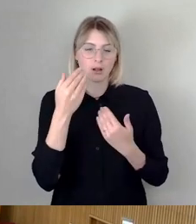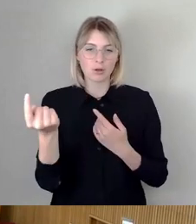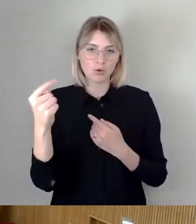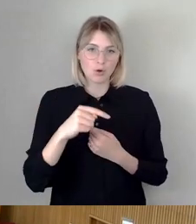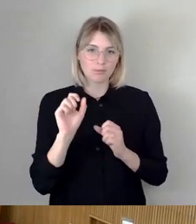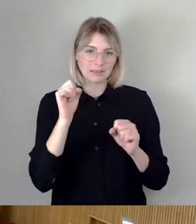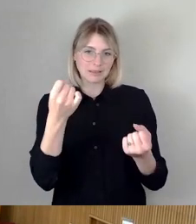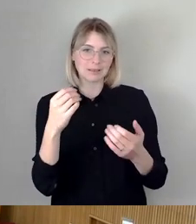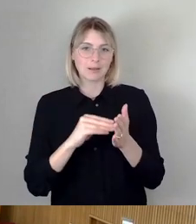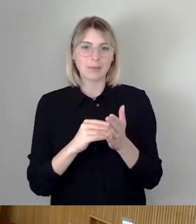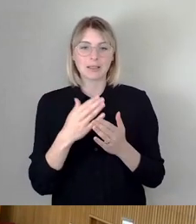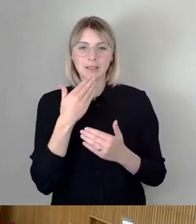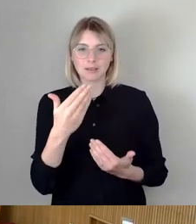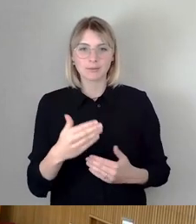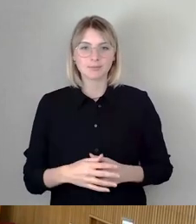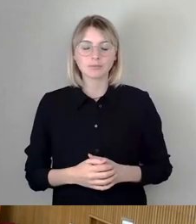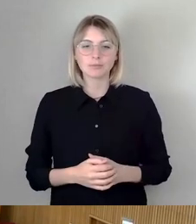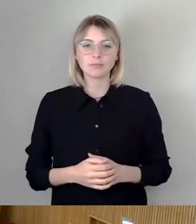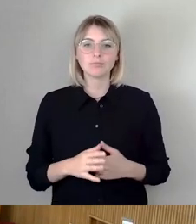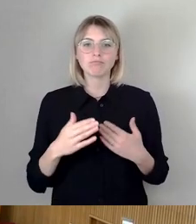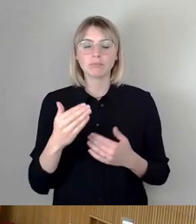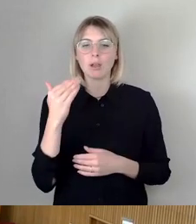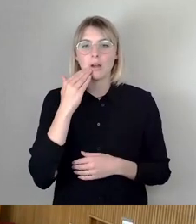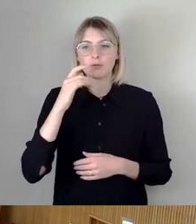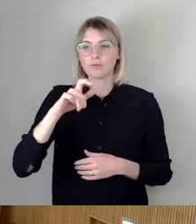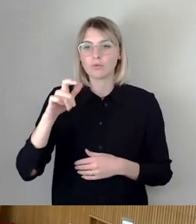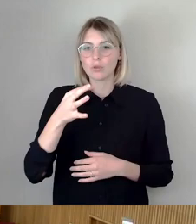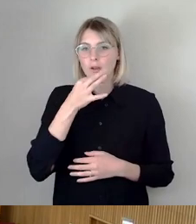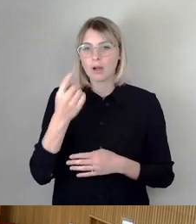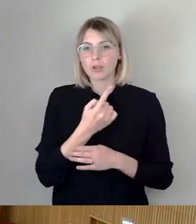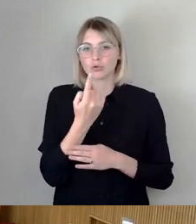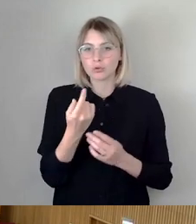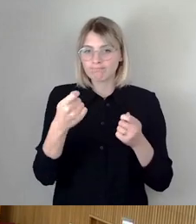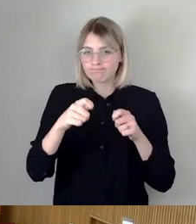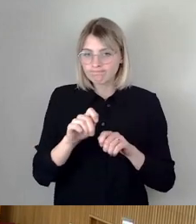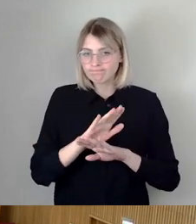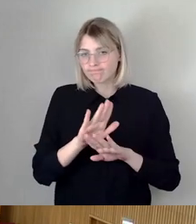damit darf ich die Einwohnerfragestunde schließen. und jetzt.